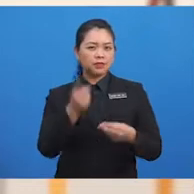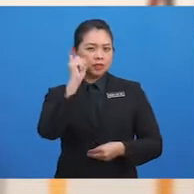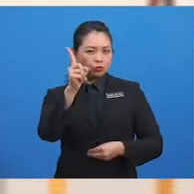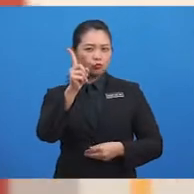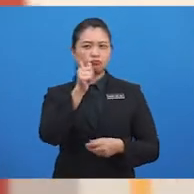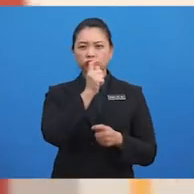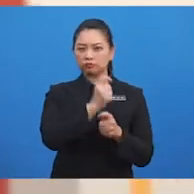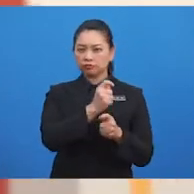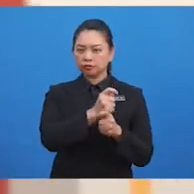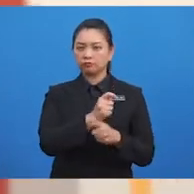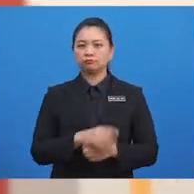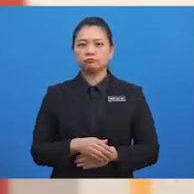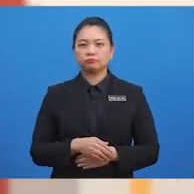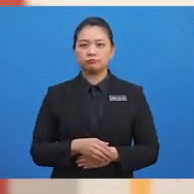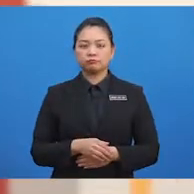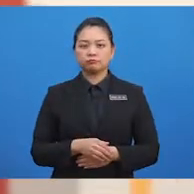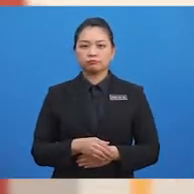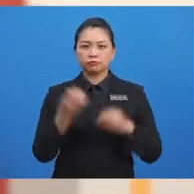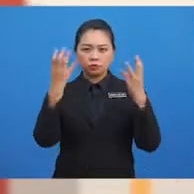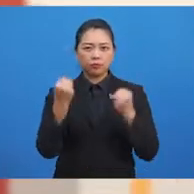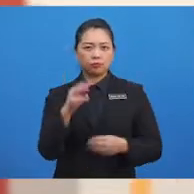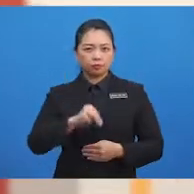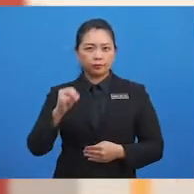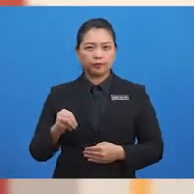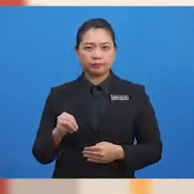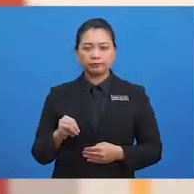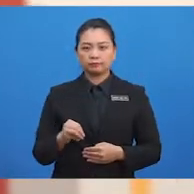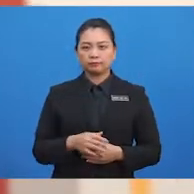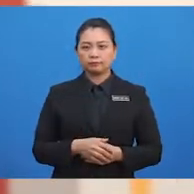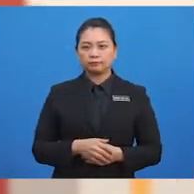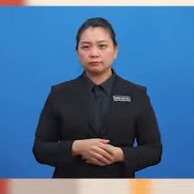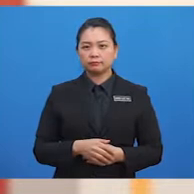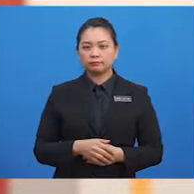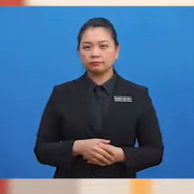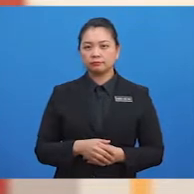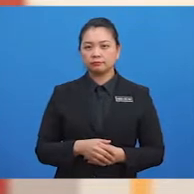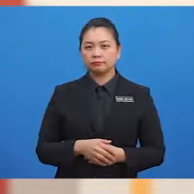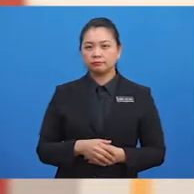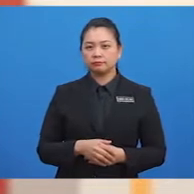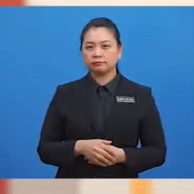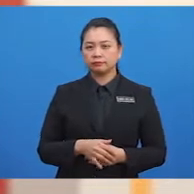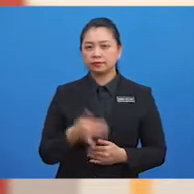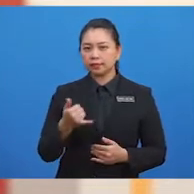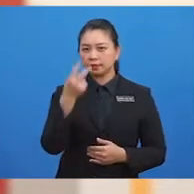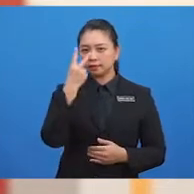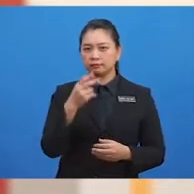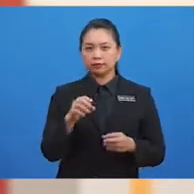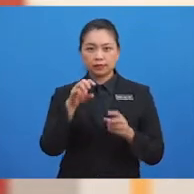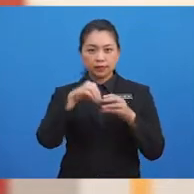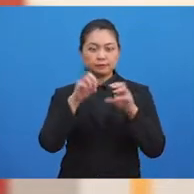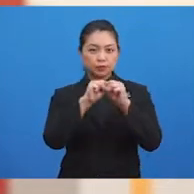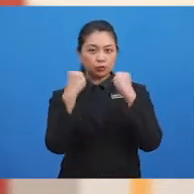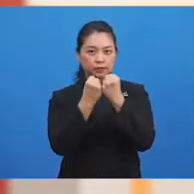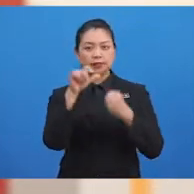tugasan. Cikgu nak murid-murid main peranan terhadap situasi